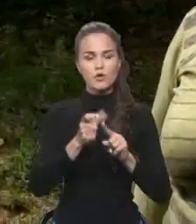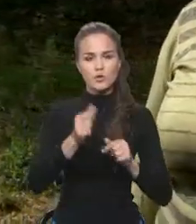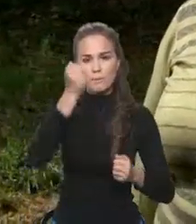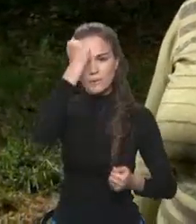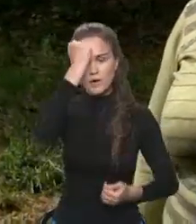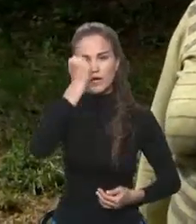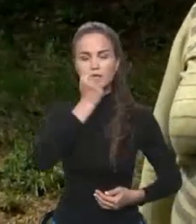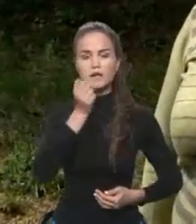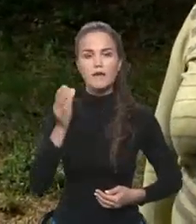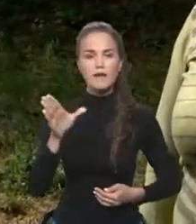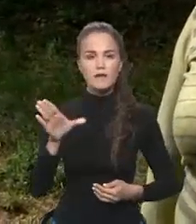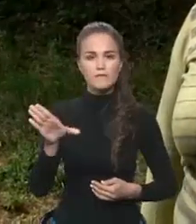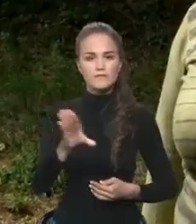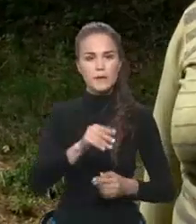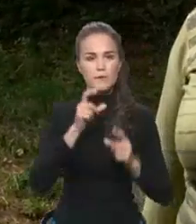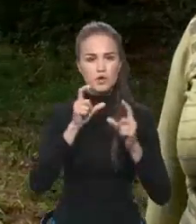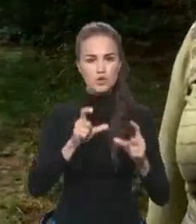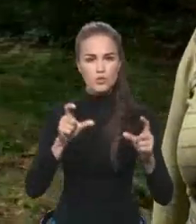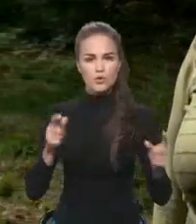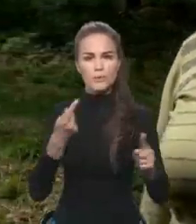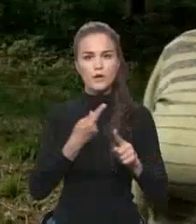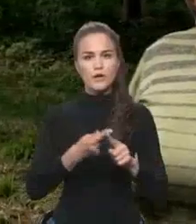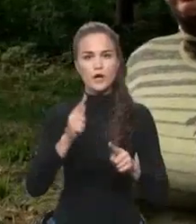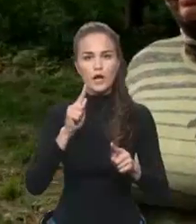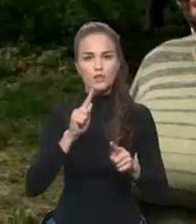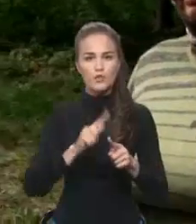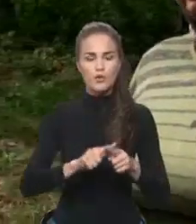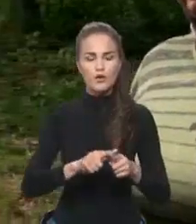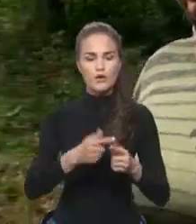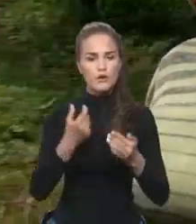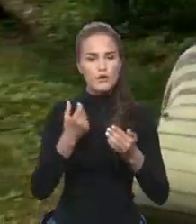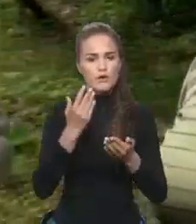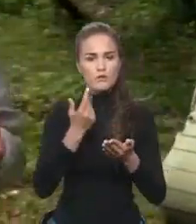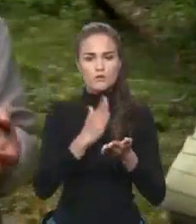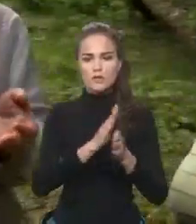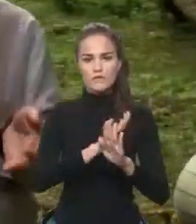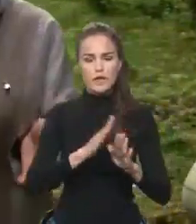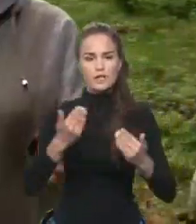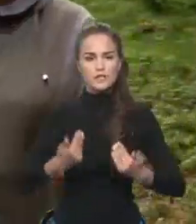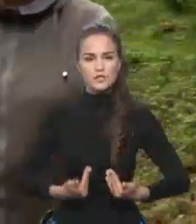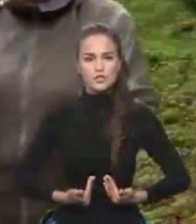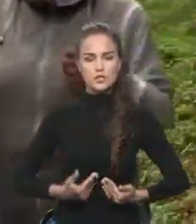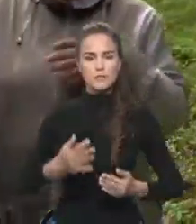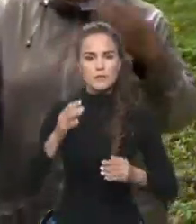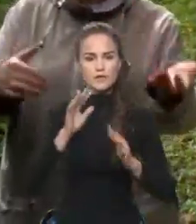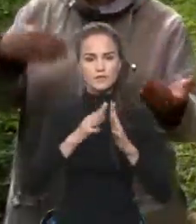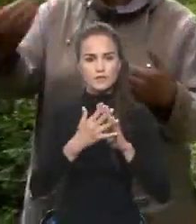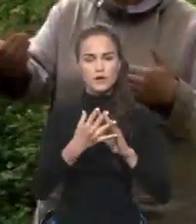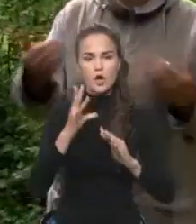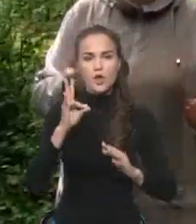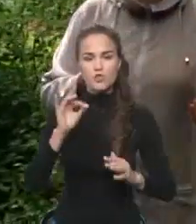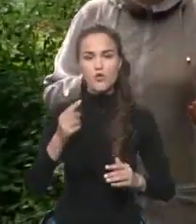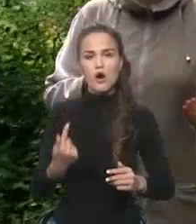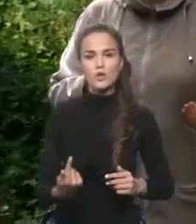Очень благодарны всем людям, которые не являются жителями села Но вот откуда-то